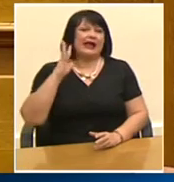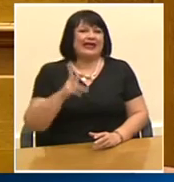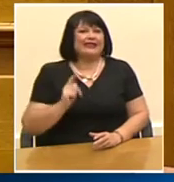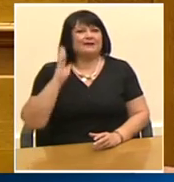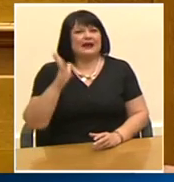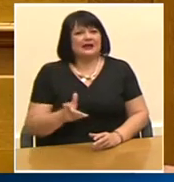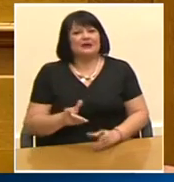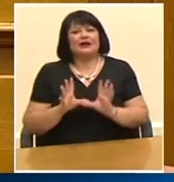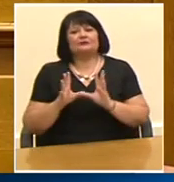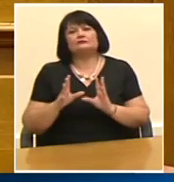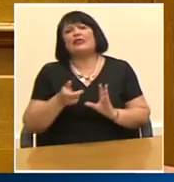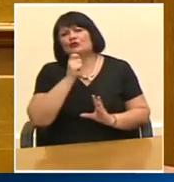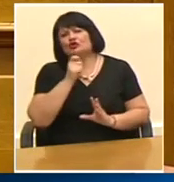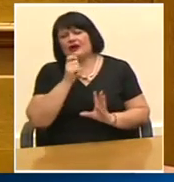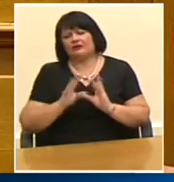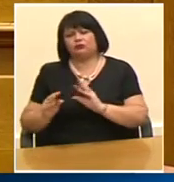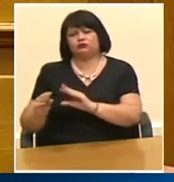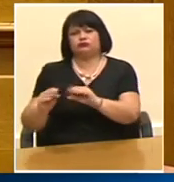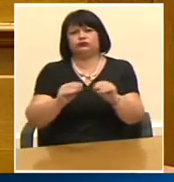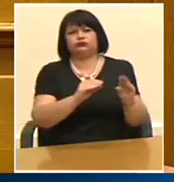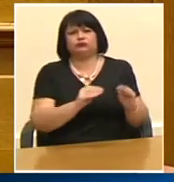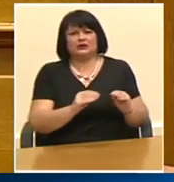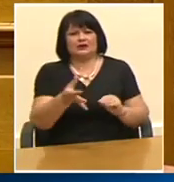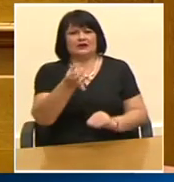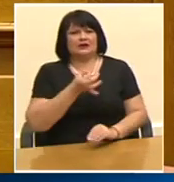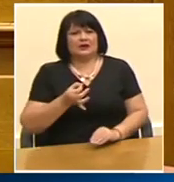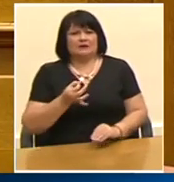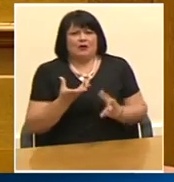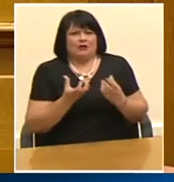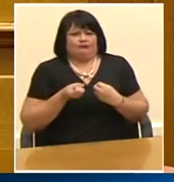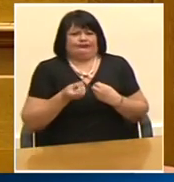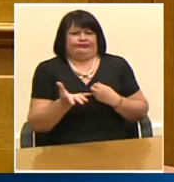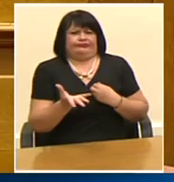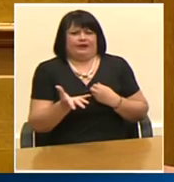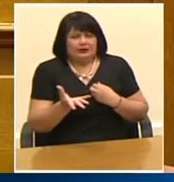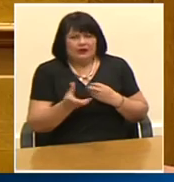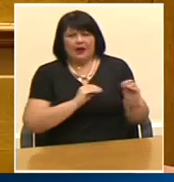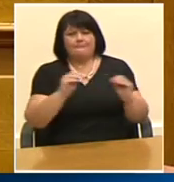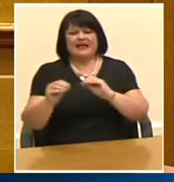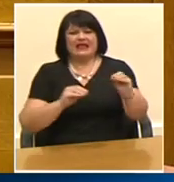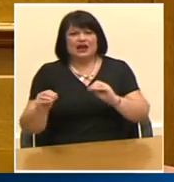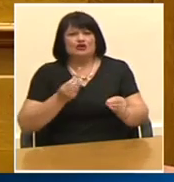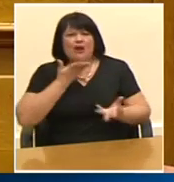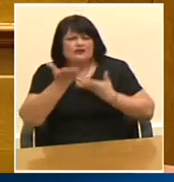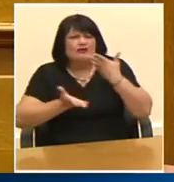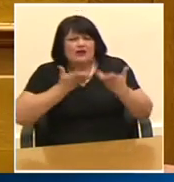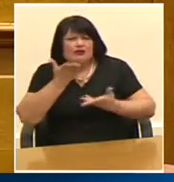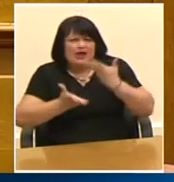παπαγαλάκια μιλούσαν για υπερβολικό αριθό μετακλητών για υπερβολικές δαπάνες κλπ.